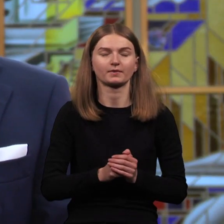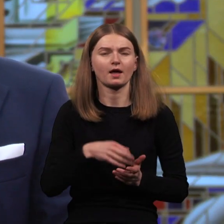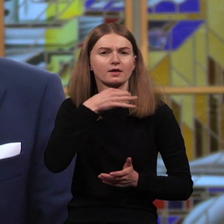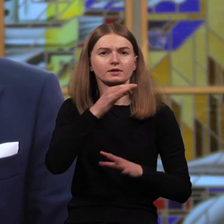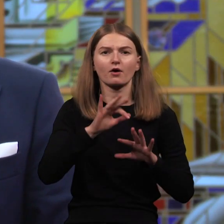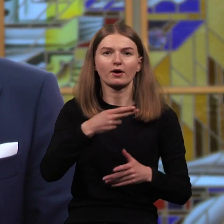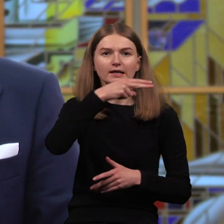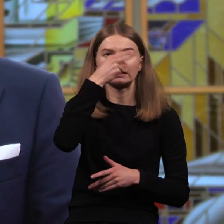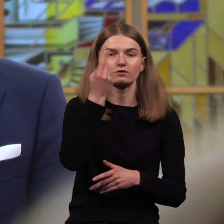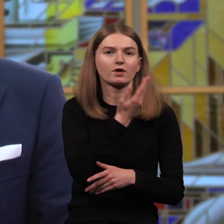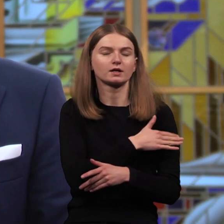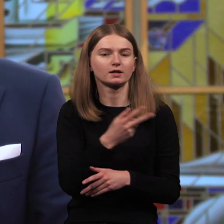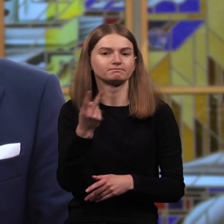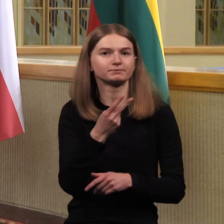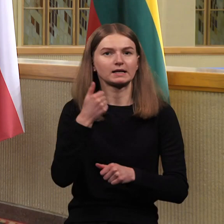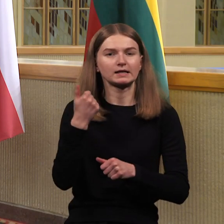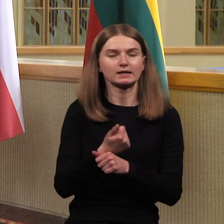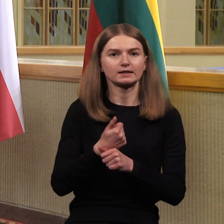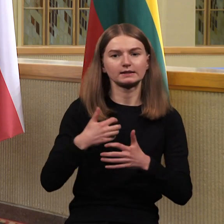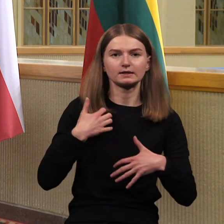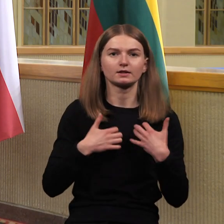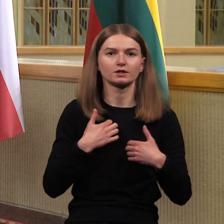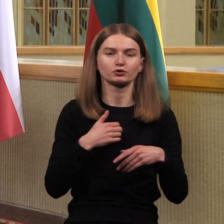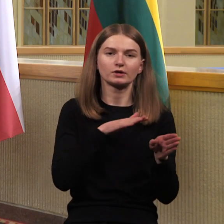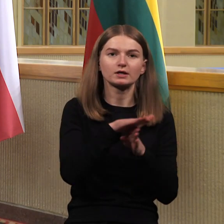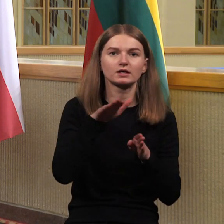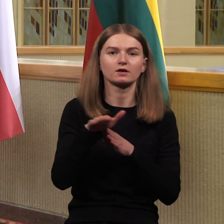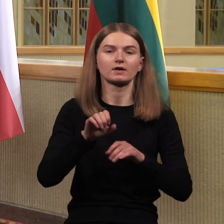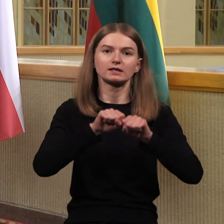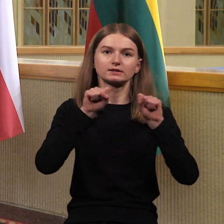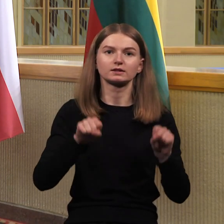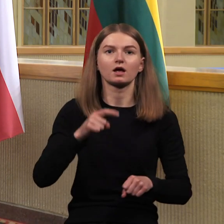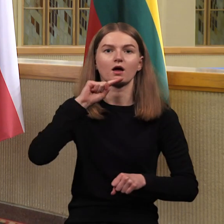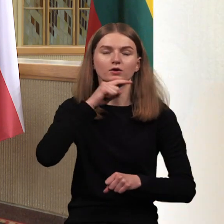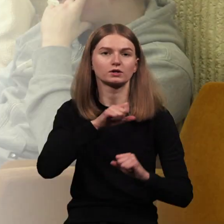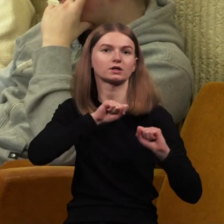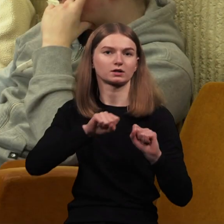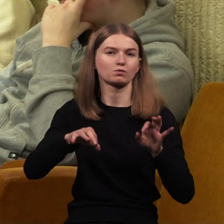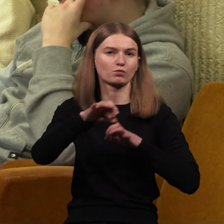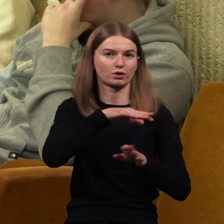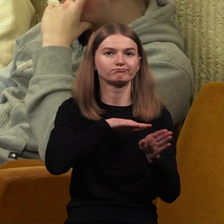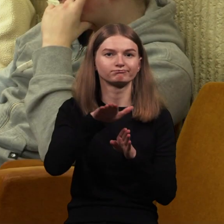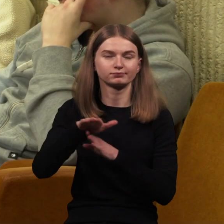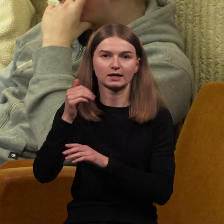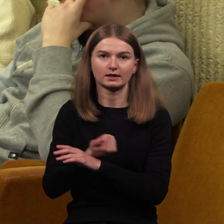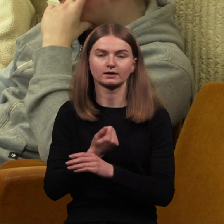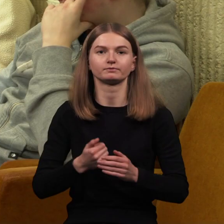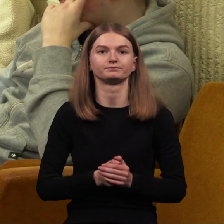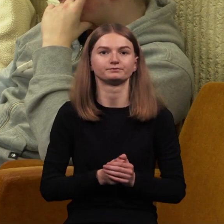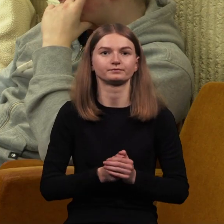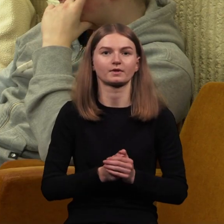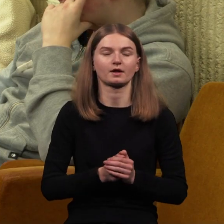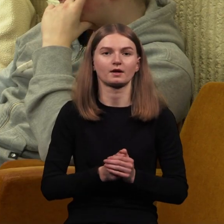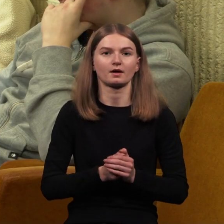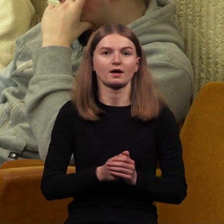Lenkijai reikėtų sparčiau įgyvendinti bendrus strateginius, ekonominius ir gynybos projektus. Mažėja neigiamas jaunimo